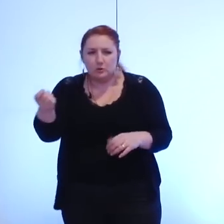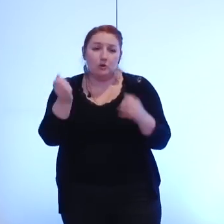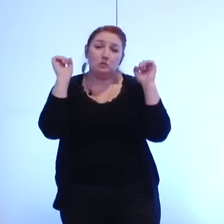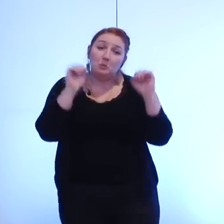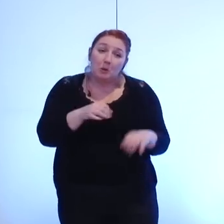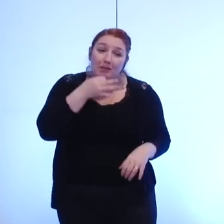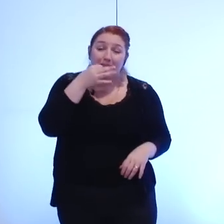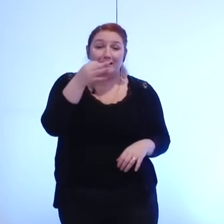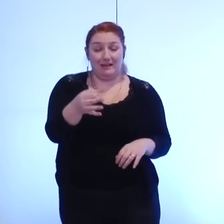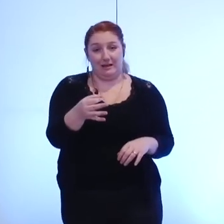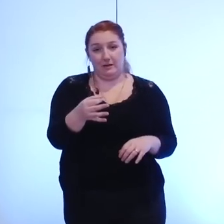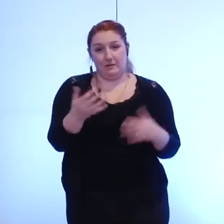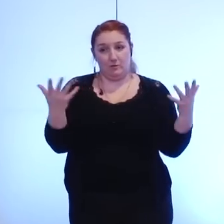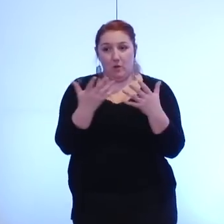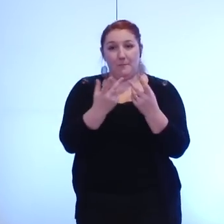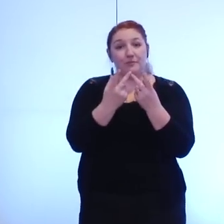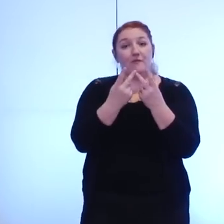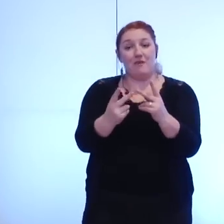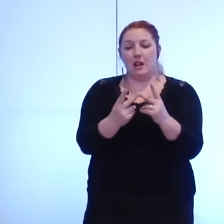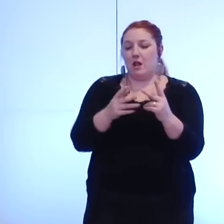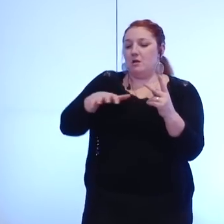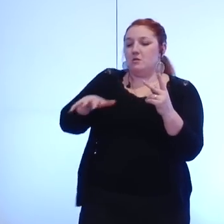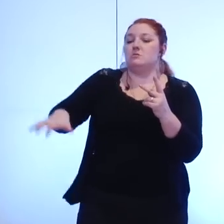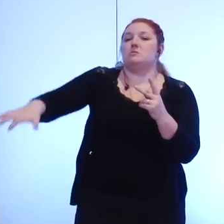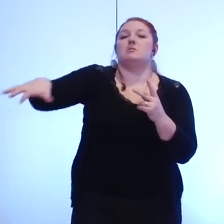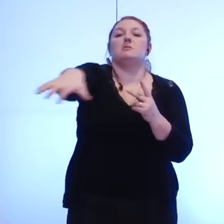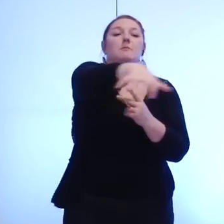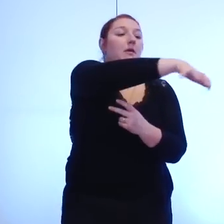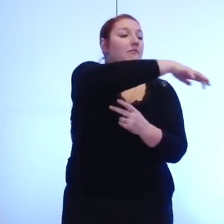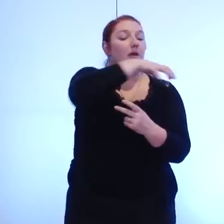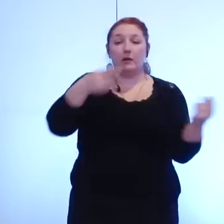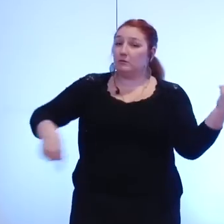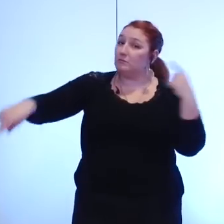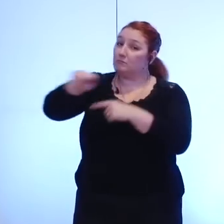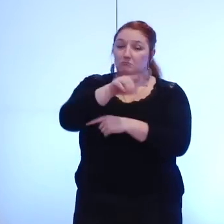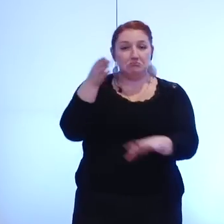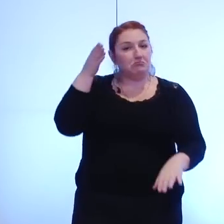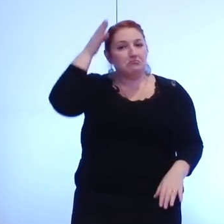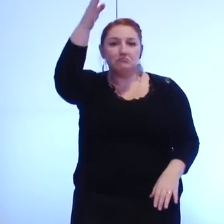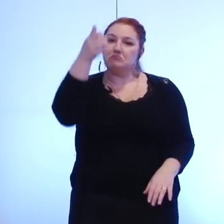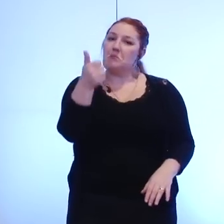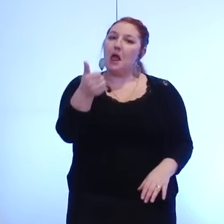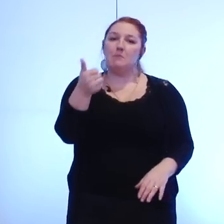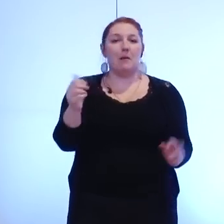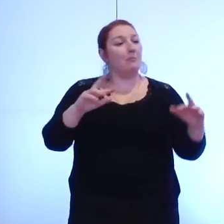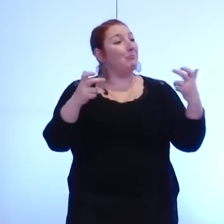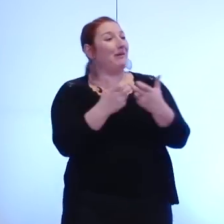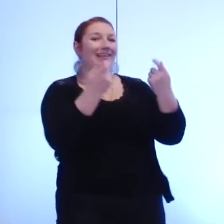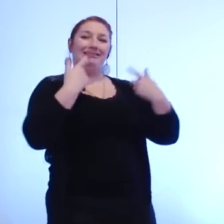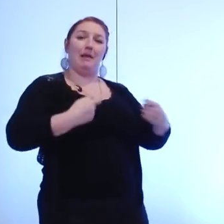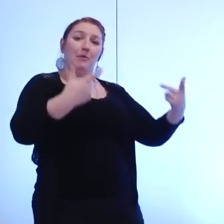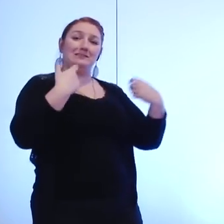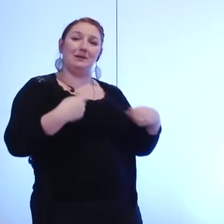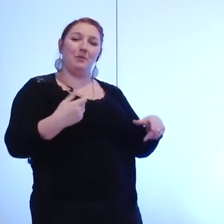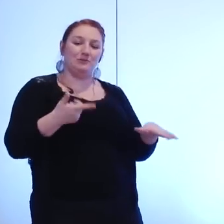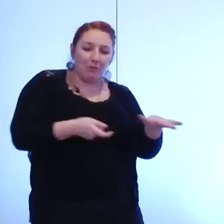que les communes périphériques de la ville supportent à l'avenir le juste prix des prestations qu'elles